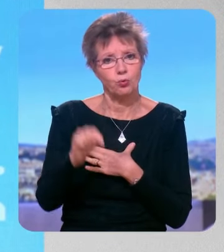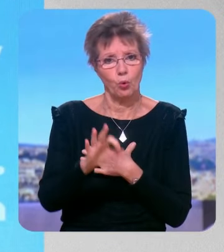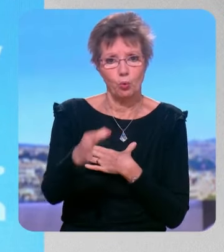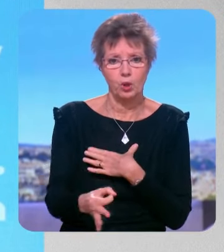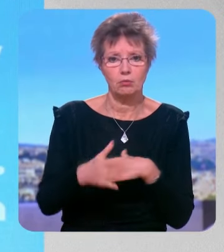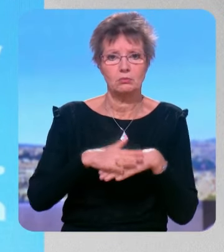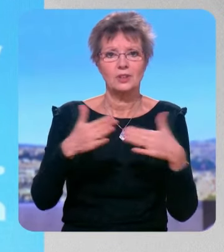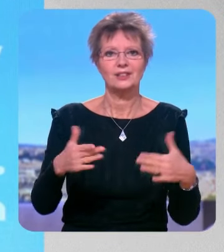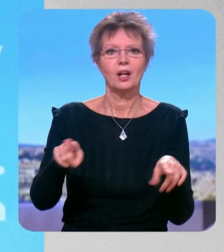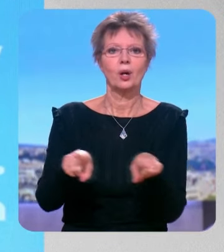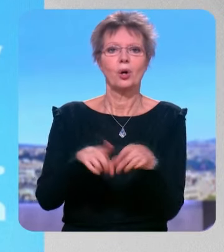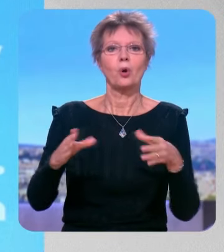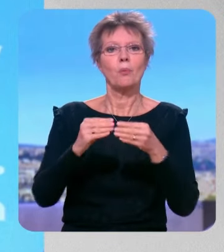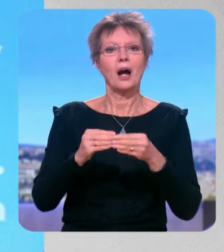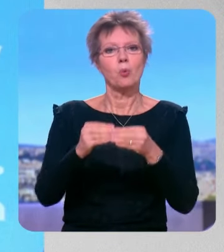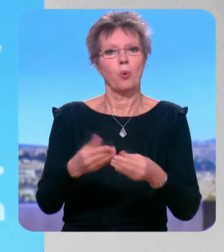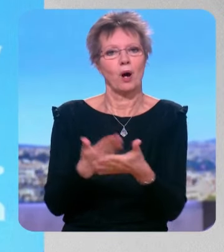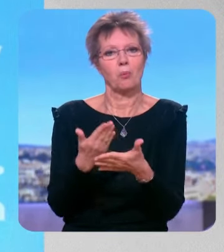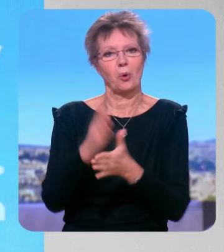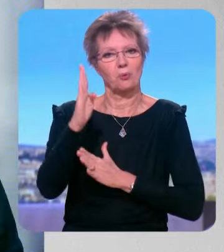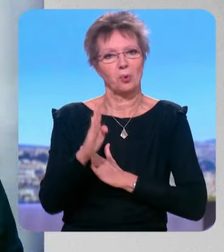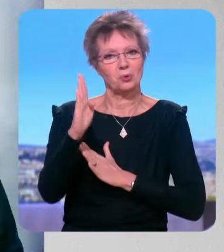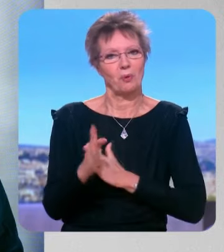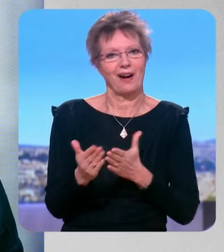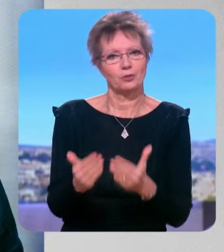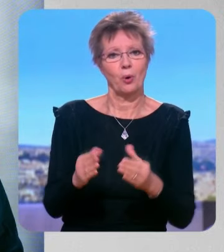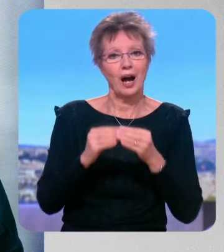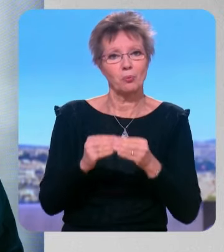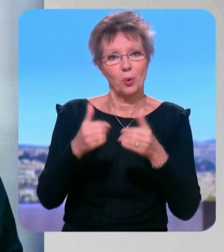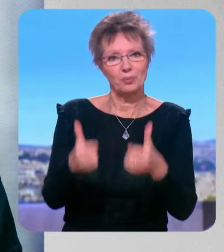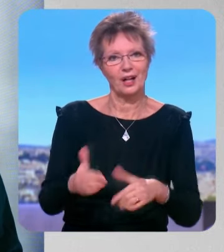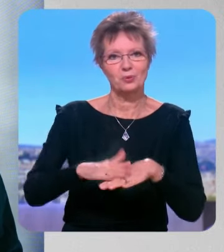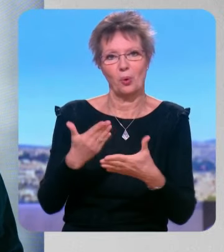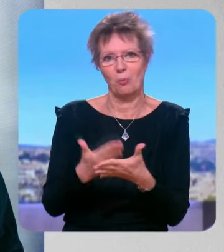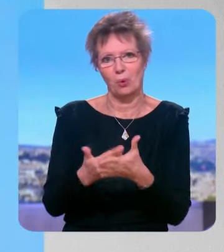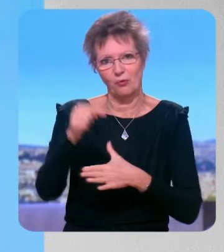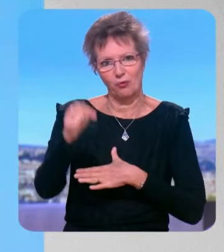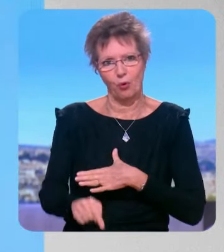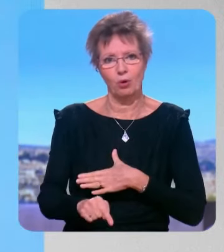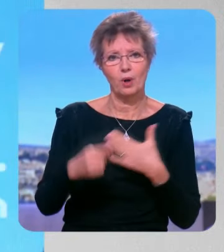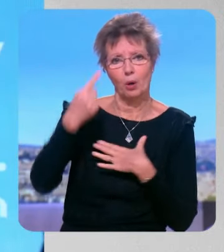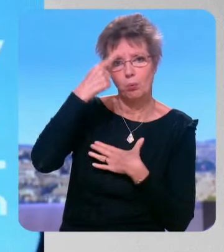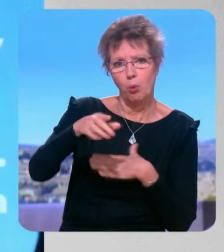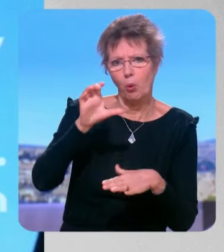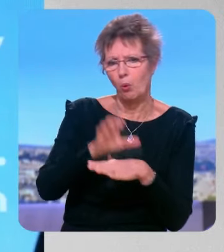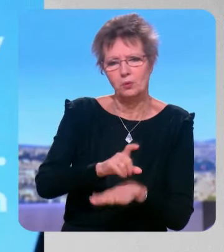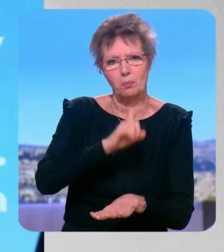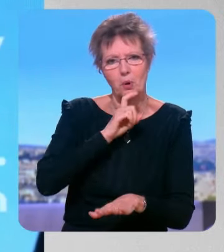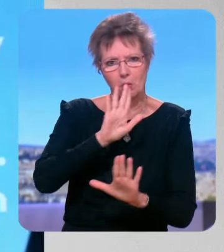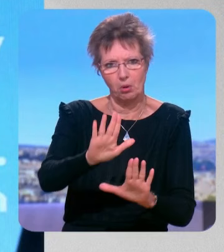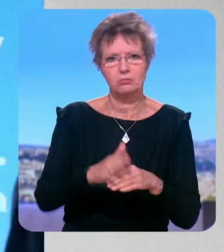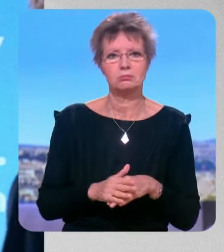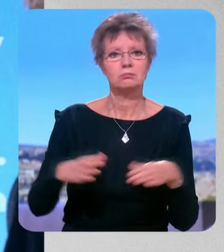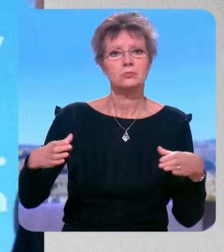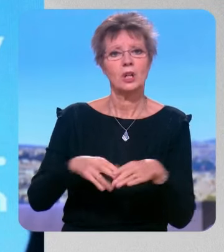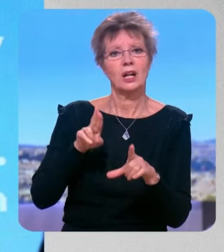moi vous savez c comme l'amour j'attends des preuves d'amour c'est bien de dire qu'on est amoureux il faut des preuves d'amour là vous n'êtes ni pour ni contre pour l'instant en fait nous les républicains